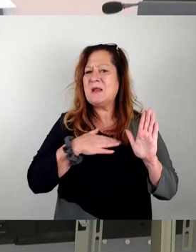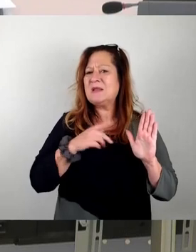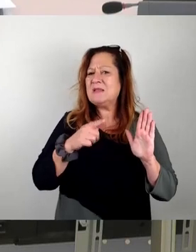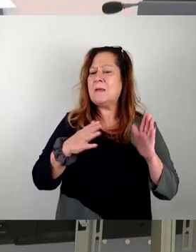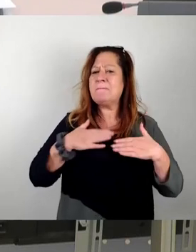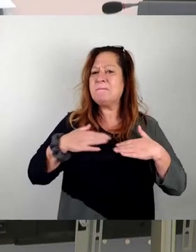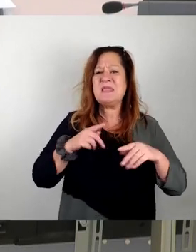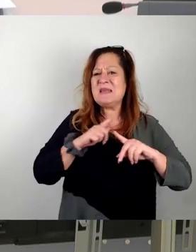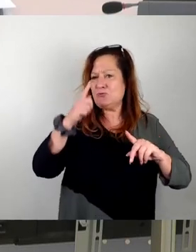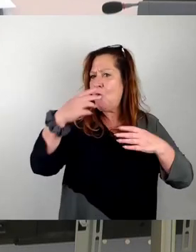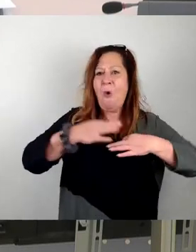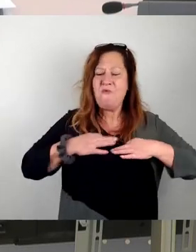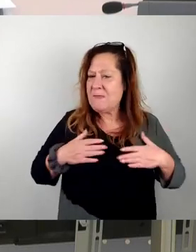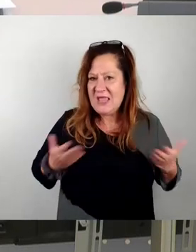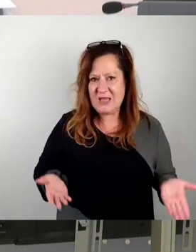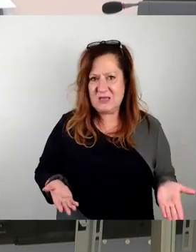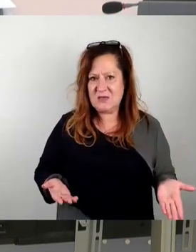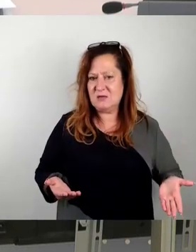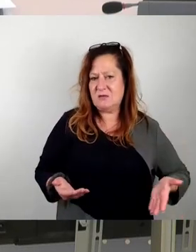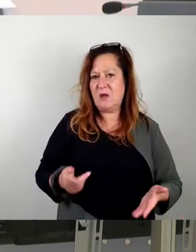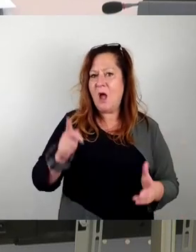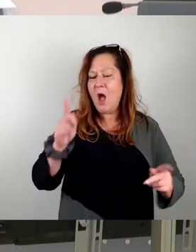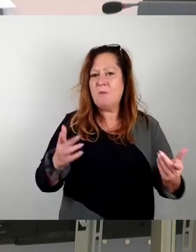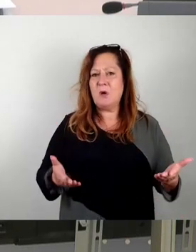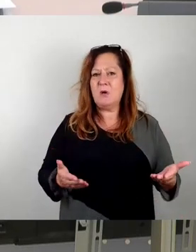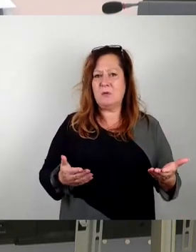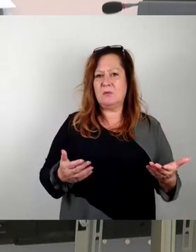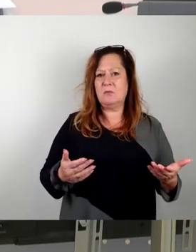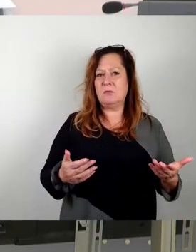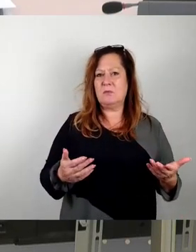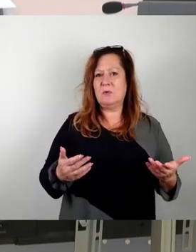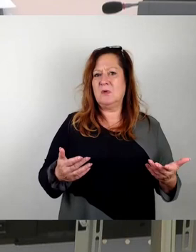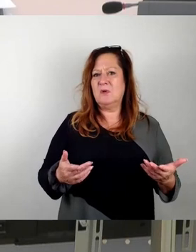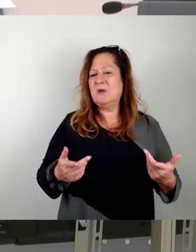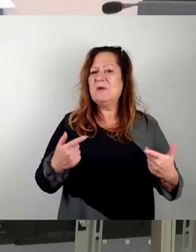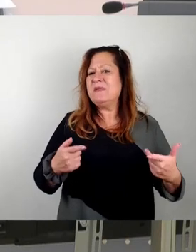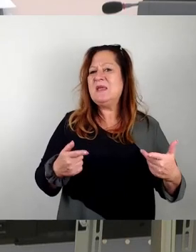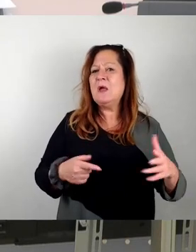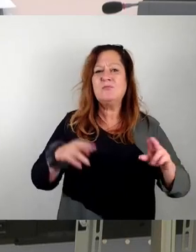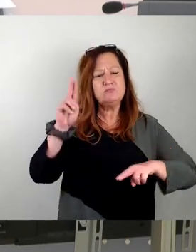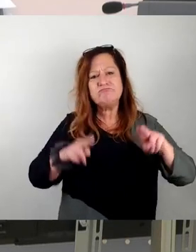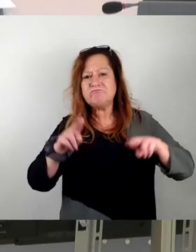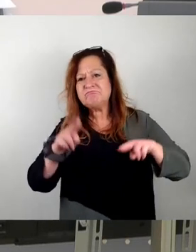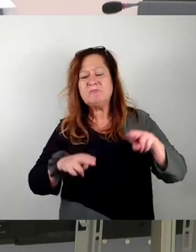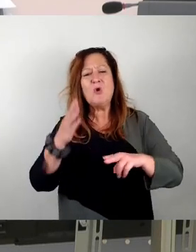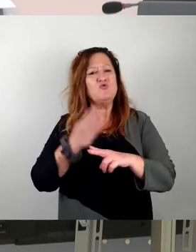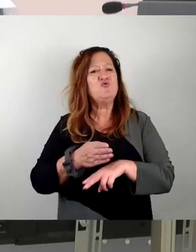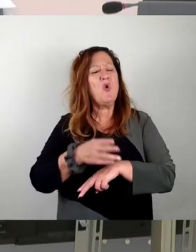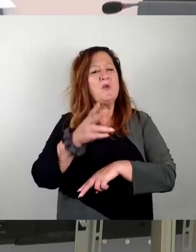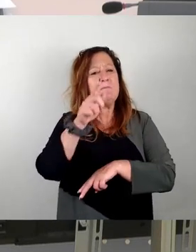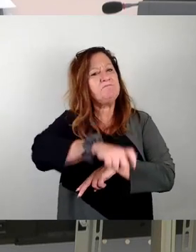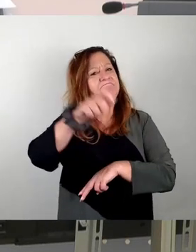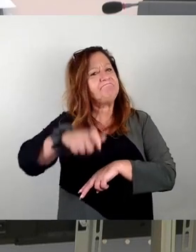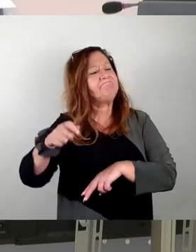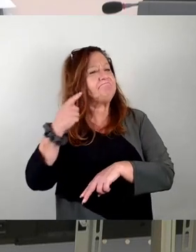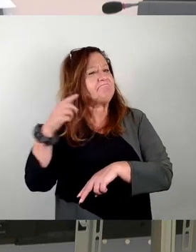sondern im Prinzip für sehr, wir sagen doch, auch Stimmen, die in der Stadtgesellschaft Gehör finden, diesem